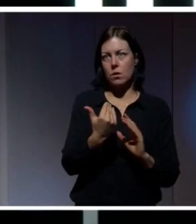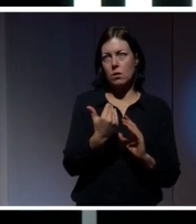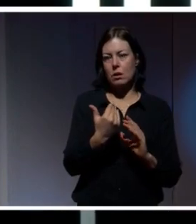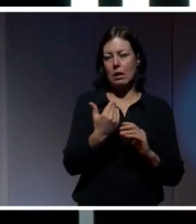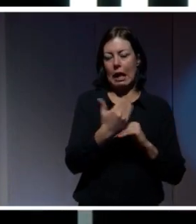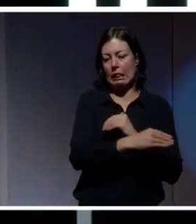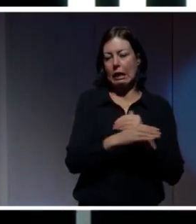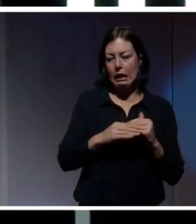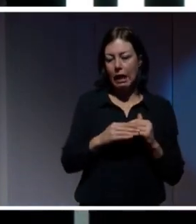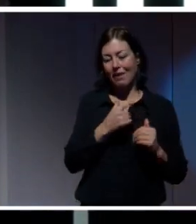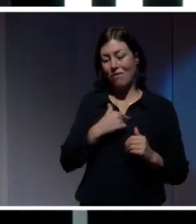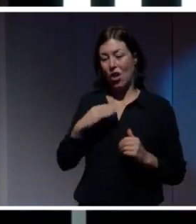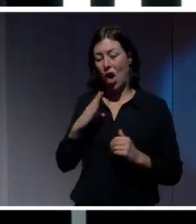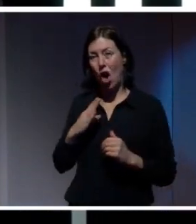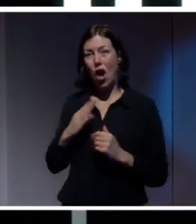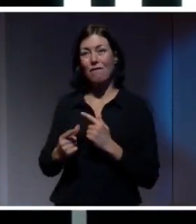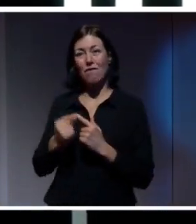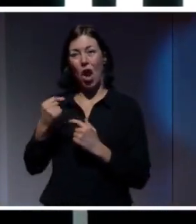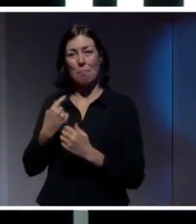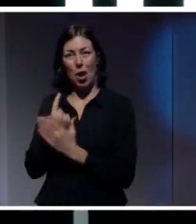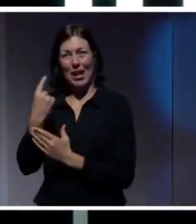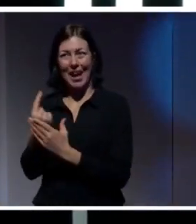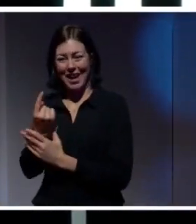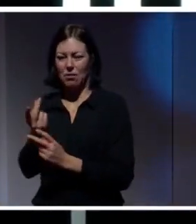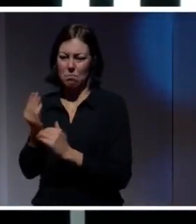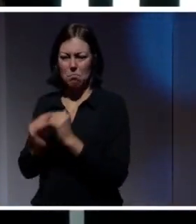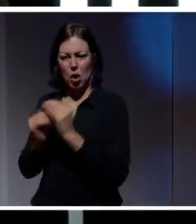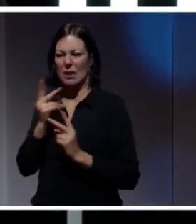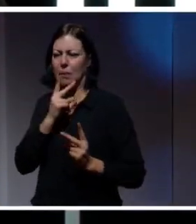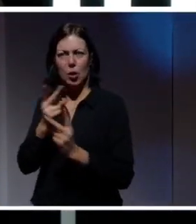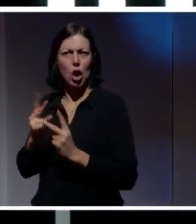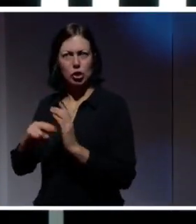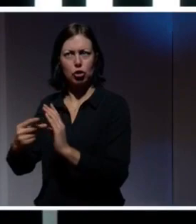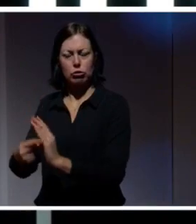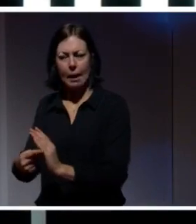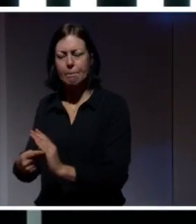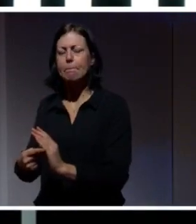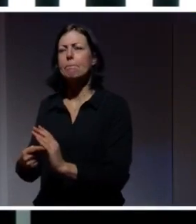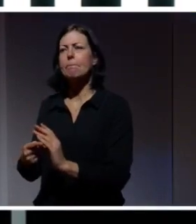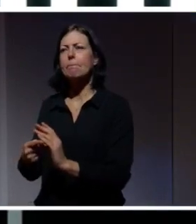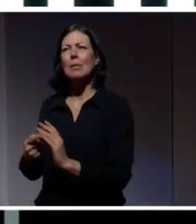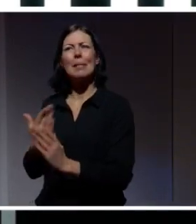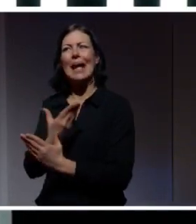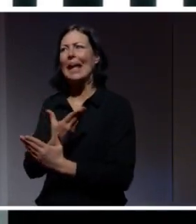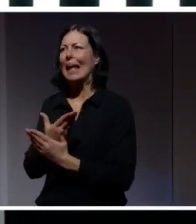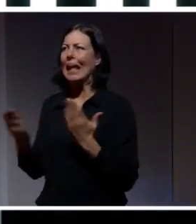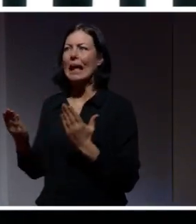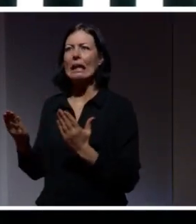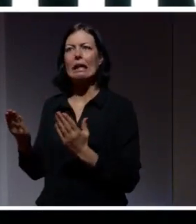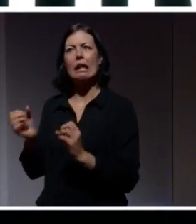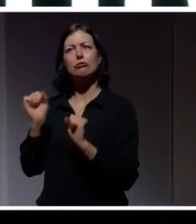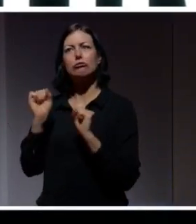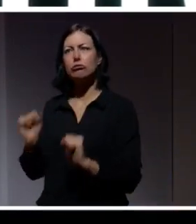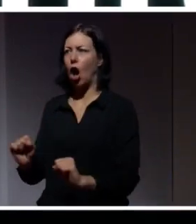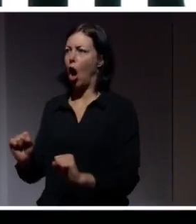fundamental byggsten i vårt demokratiska system. Ingen ska otillbarligt kunna